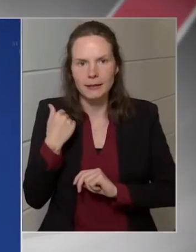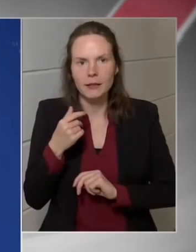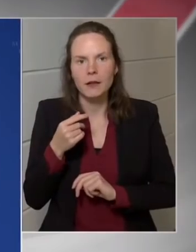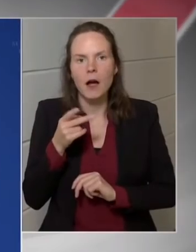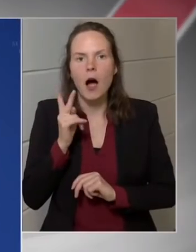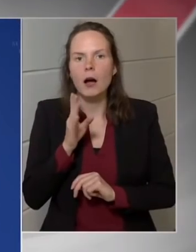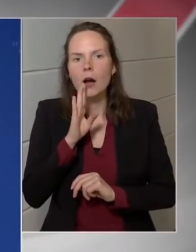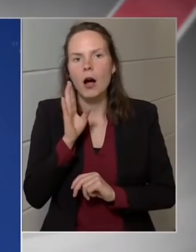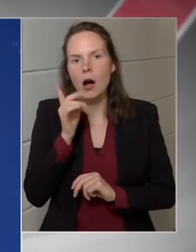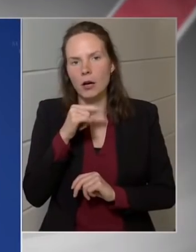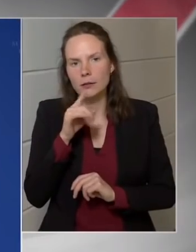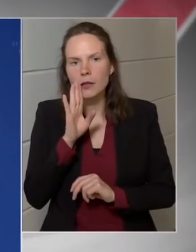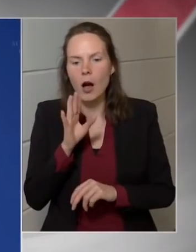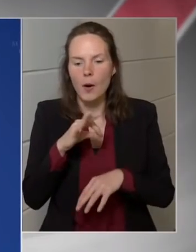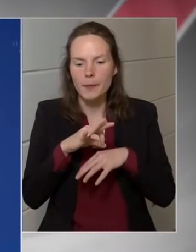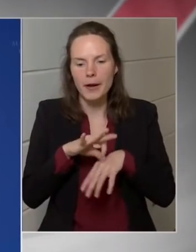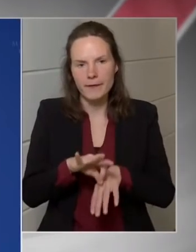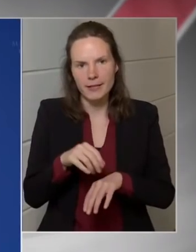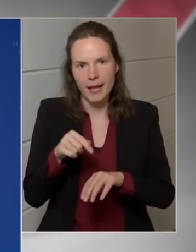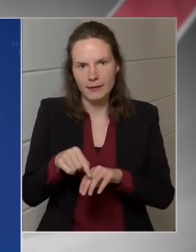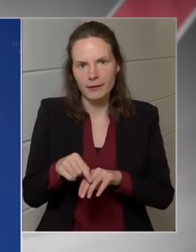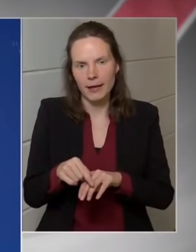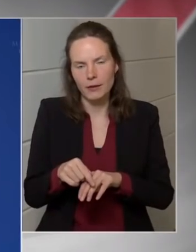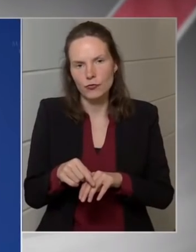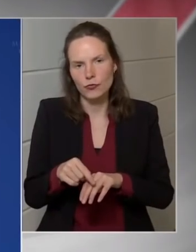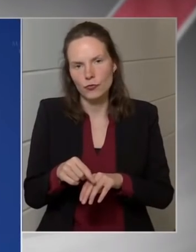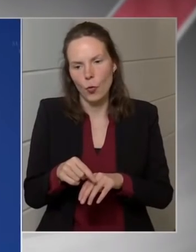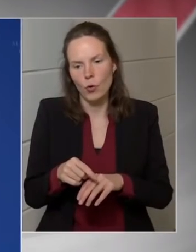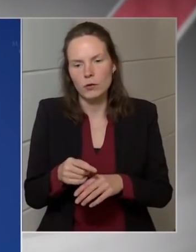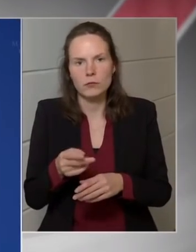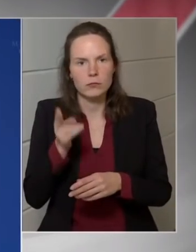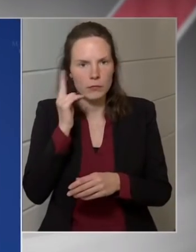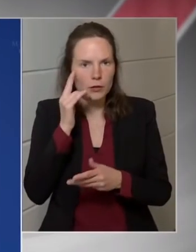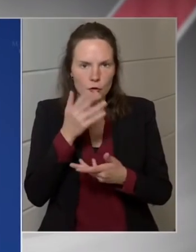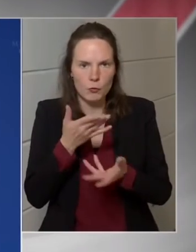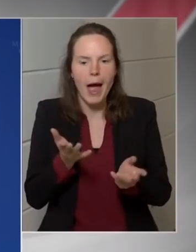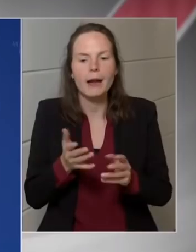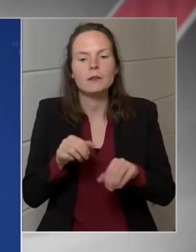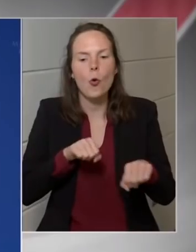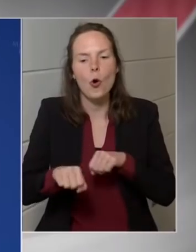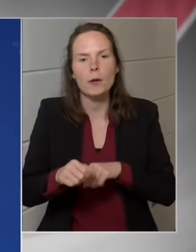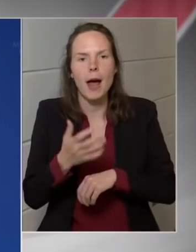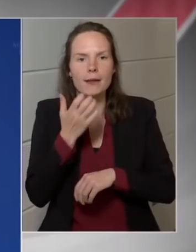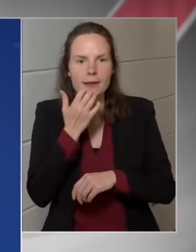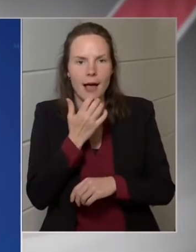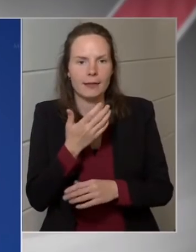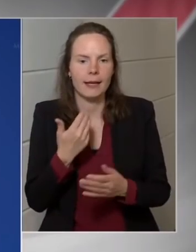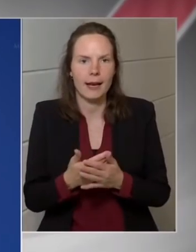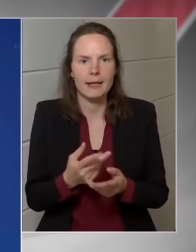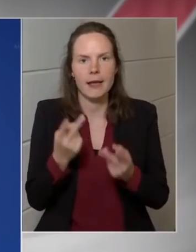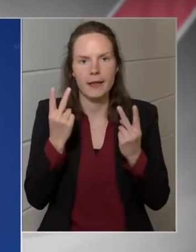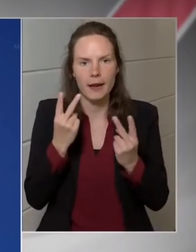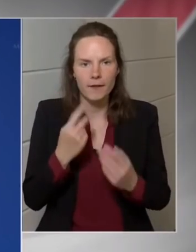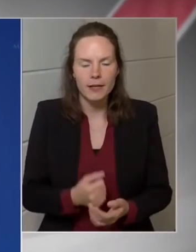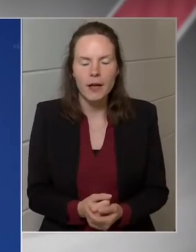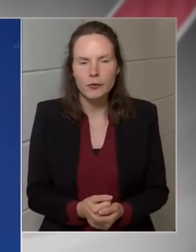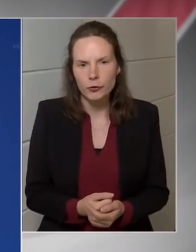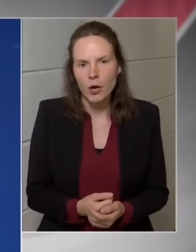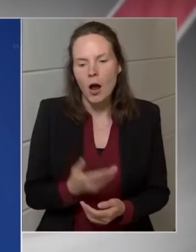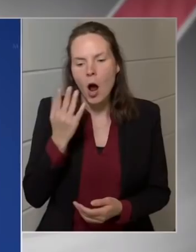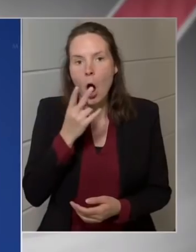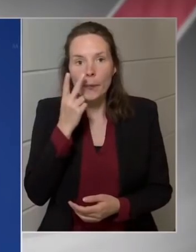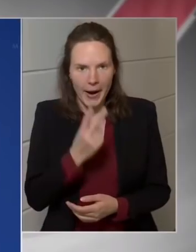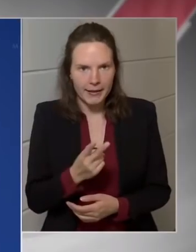szándékokról tudok egyenőre beszélni. A szándék az az, hogy az eredeti, a Kata bevezetésekor